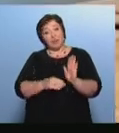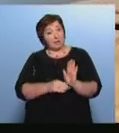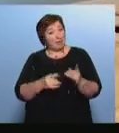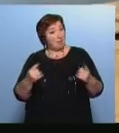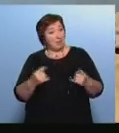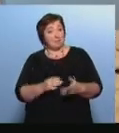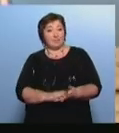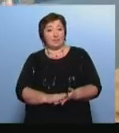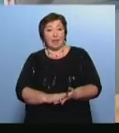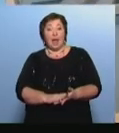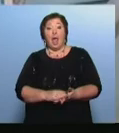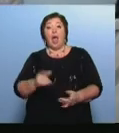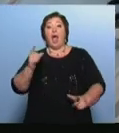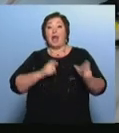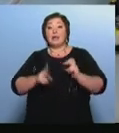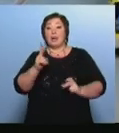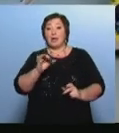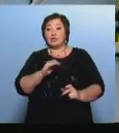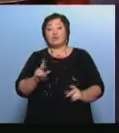Академия Калашников